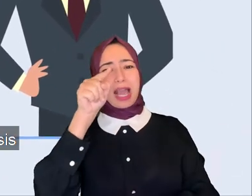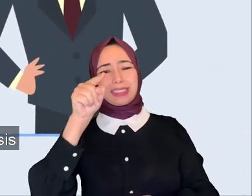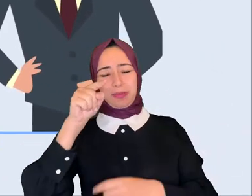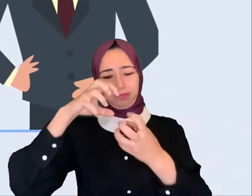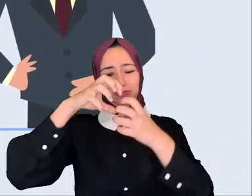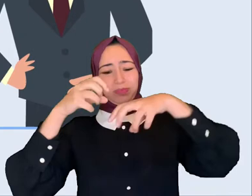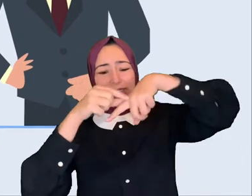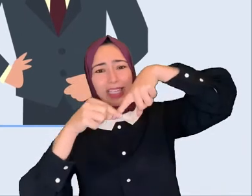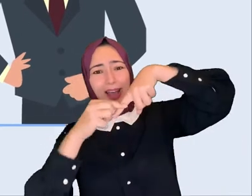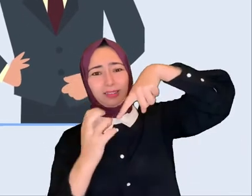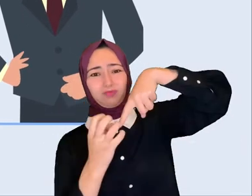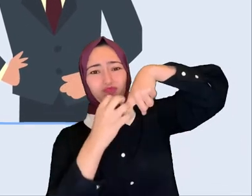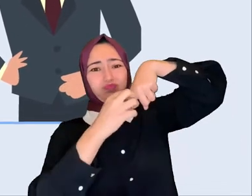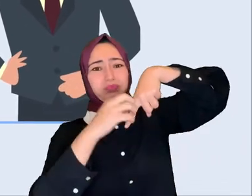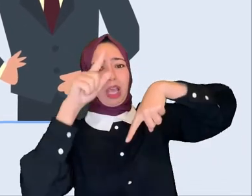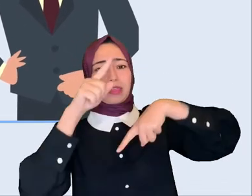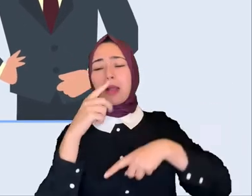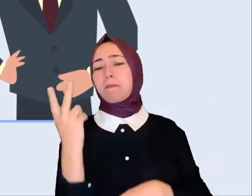اشتركوا في